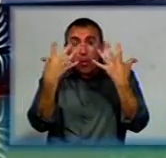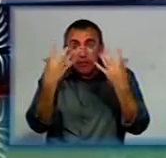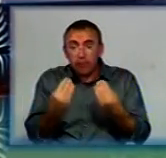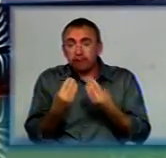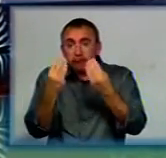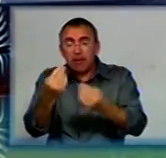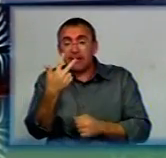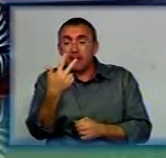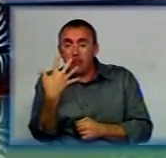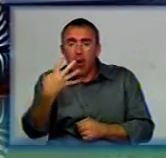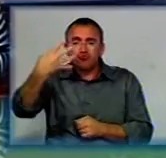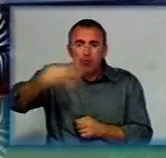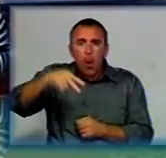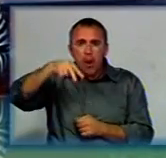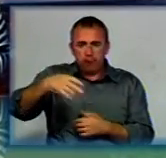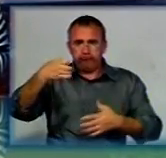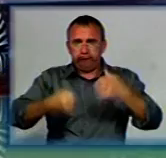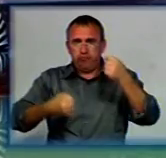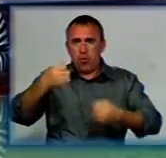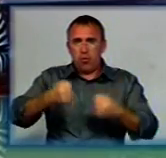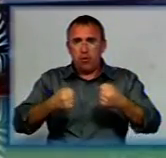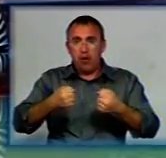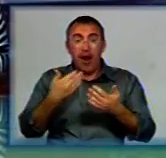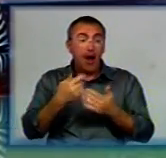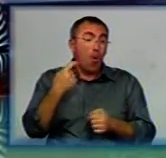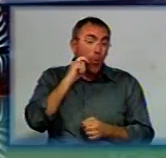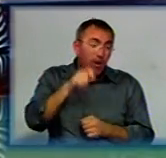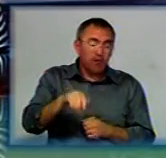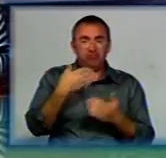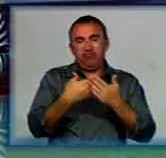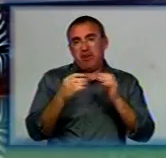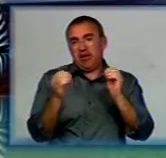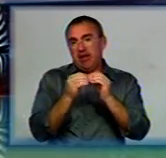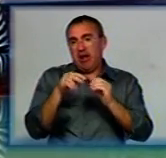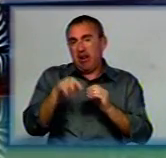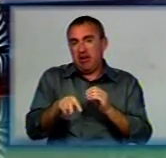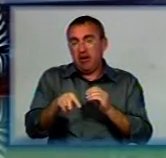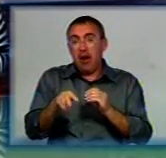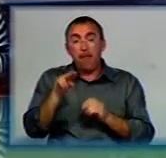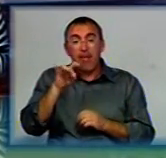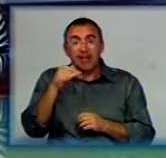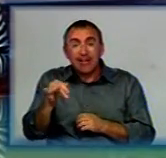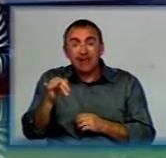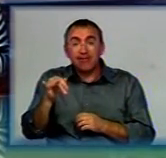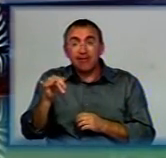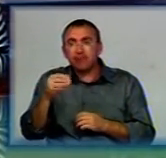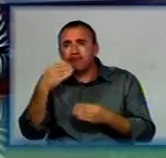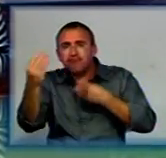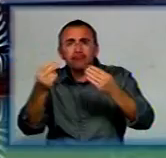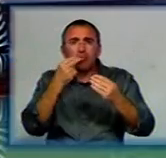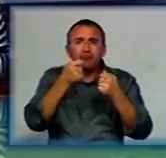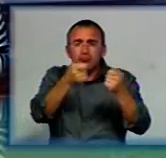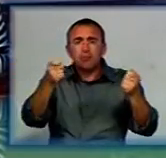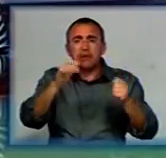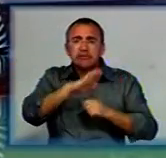-40 літрів молока. Тоді як українські – близько 10 літрів. Нині петриківське молоко постачають у вітчизняні дитсадки та школи.